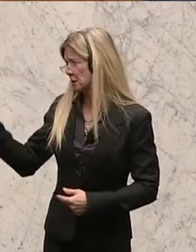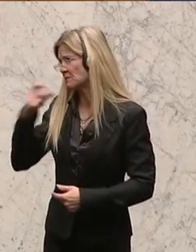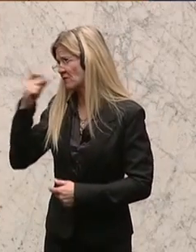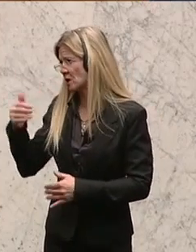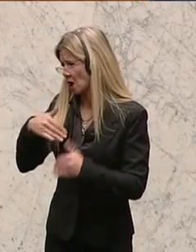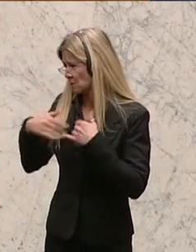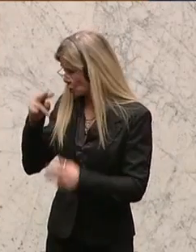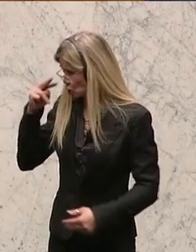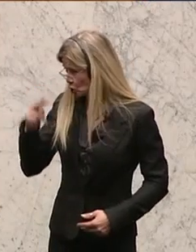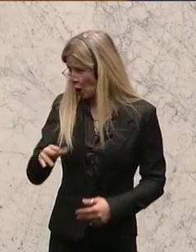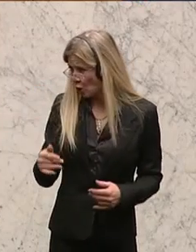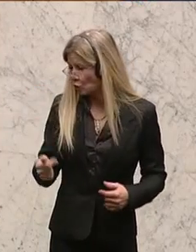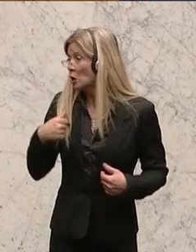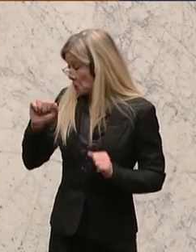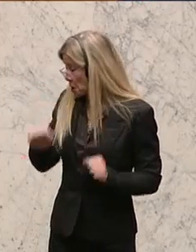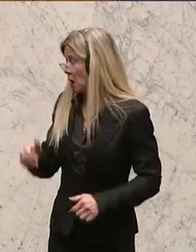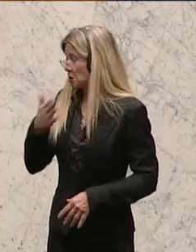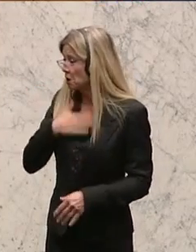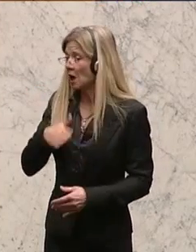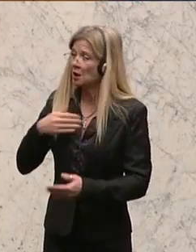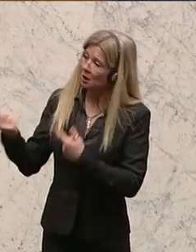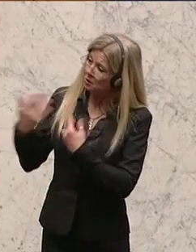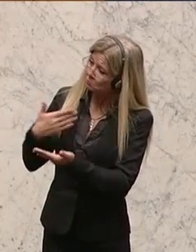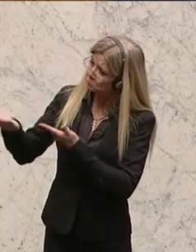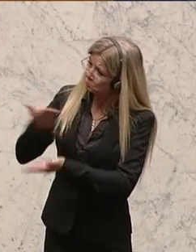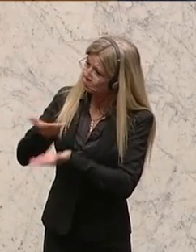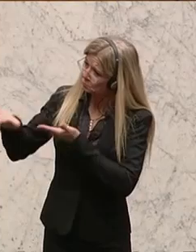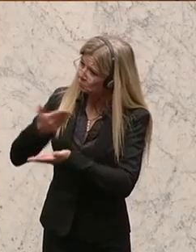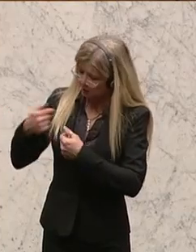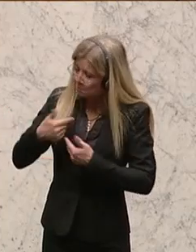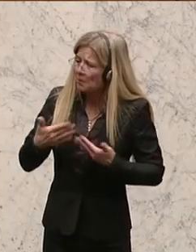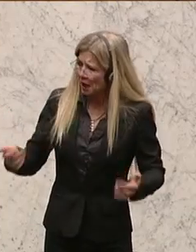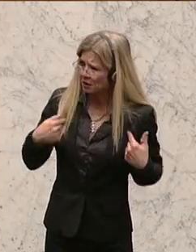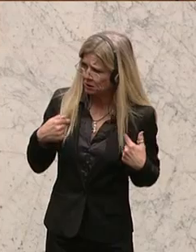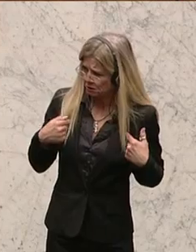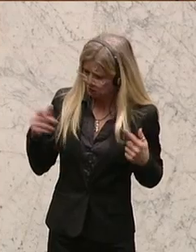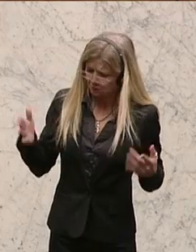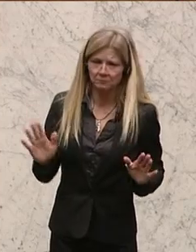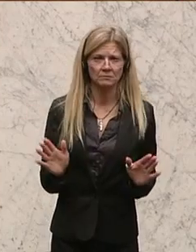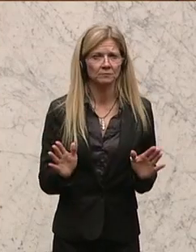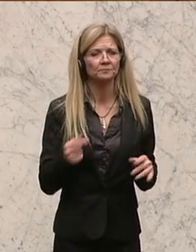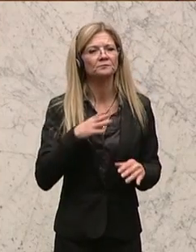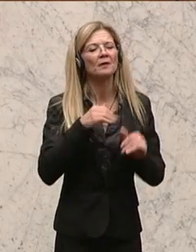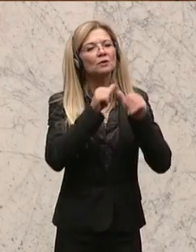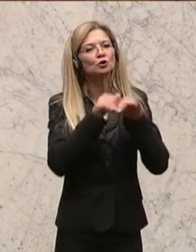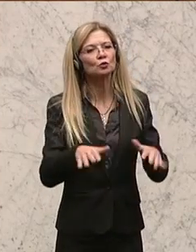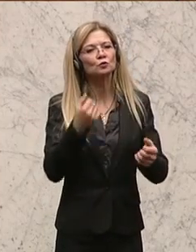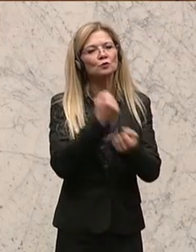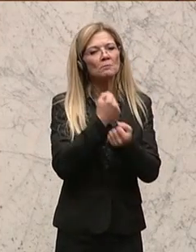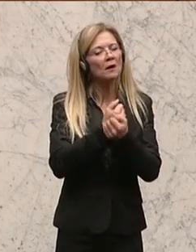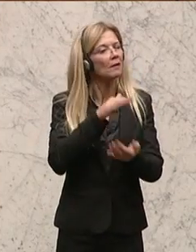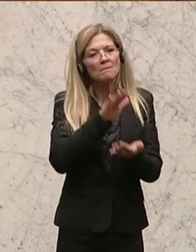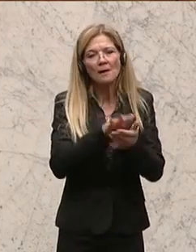gerne einmal darüber reden. Ich bin jederzeit bereit. Ich bin jederzeit bereit. Also die Strukturmängel bleiben im Wesentlichen